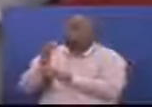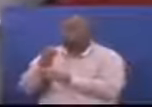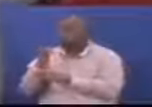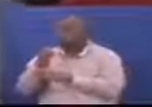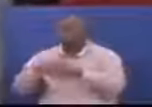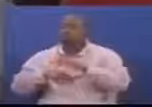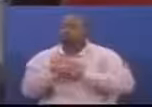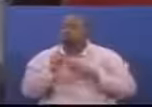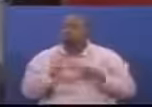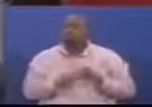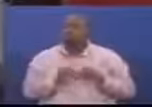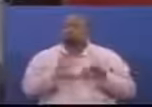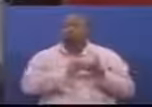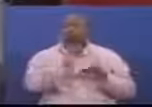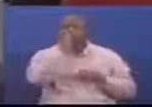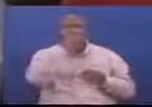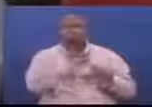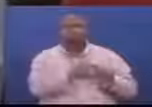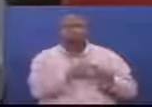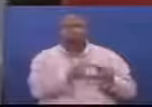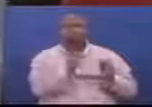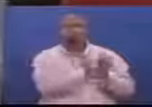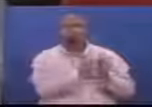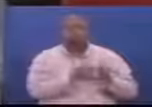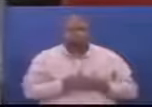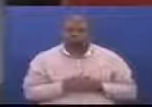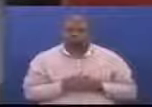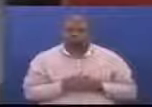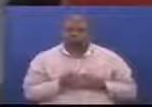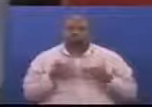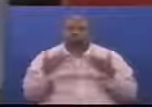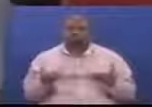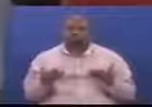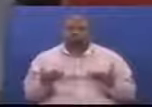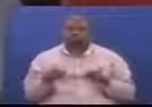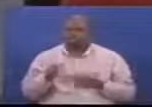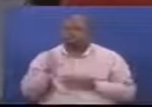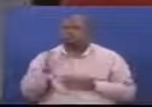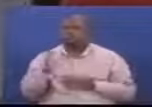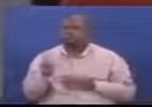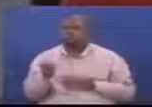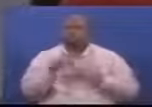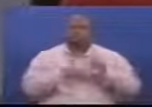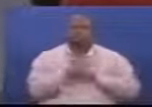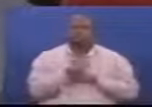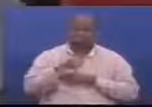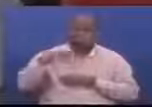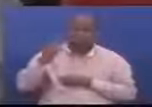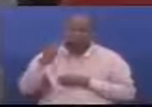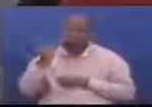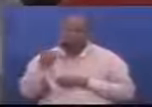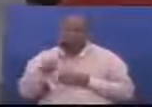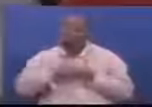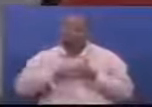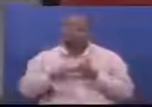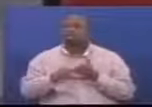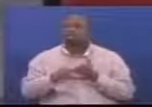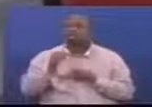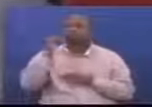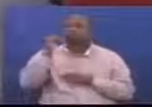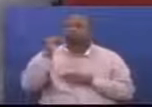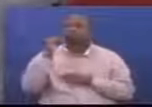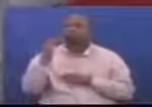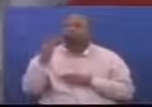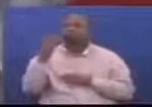nae ingia Wameweka asili miakumi tena On top Kwa yu Coca-Cola Kiingiza sukari kwenye nchi Analipo 25%